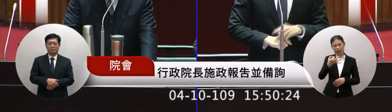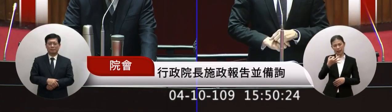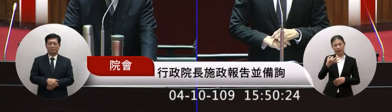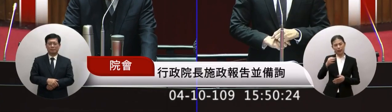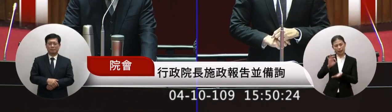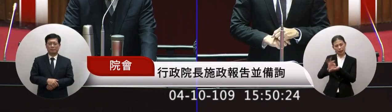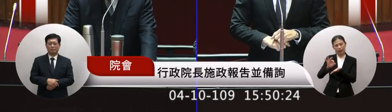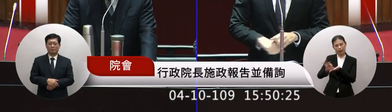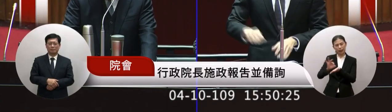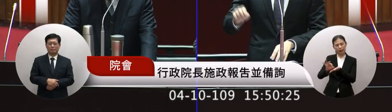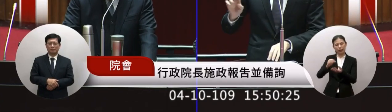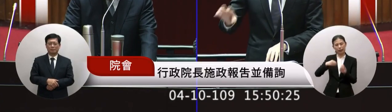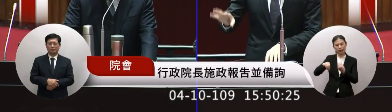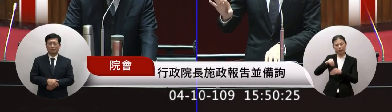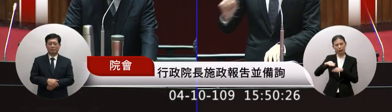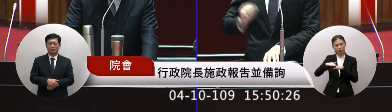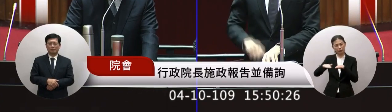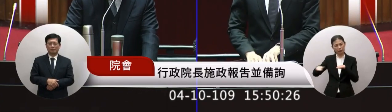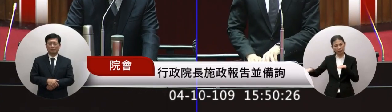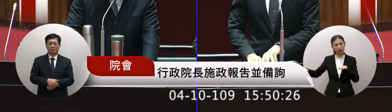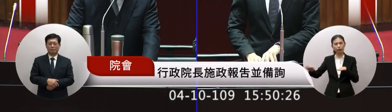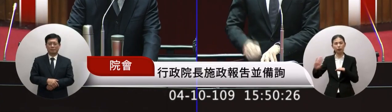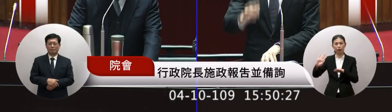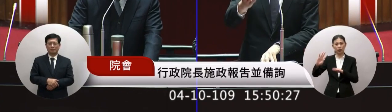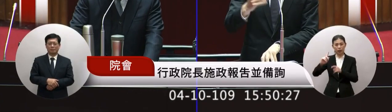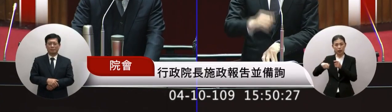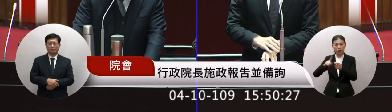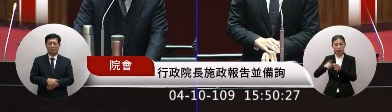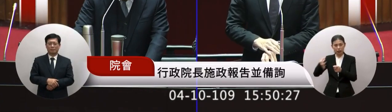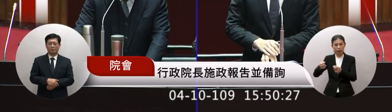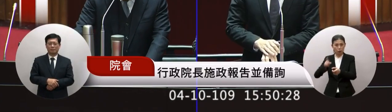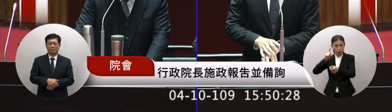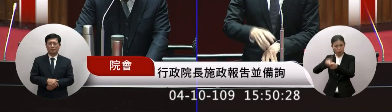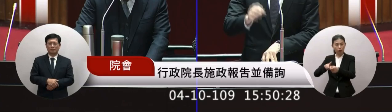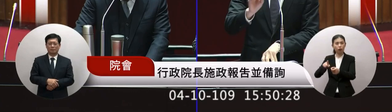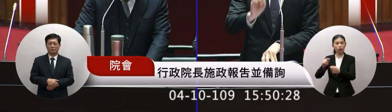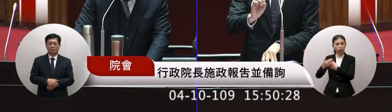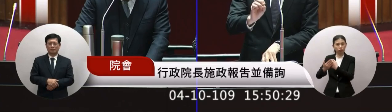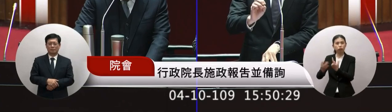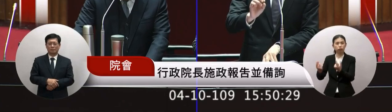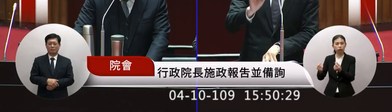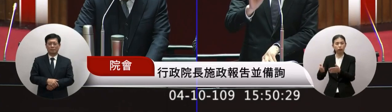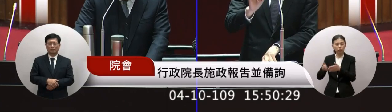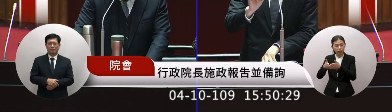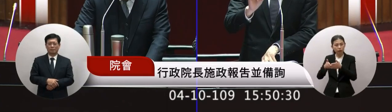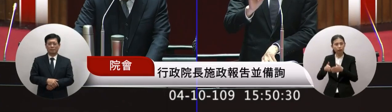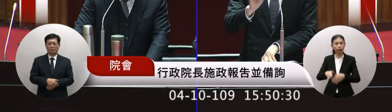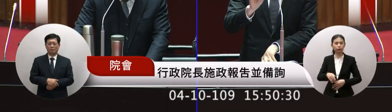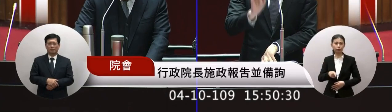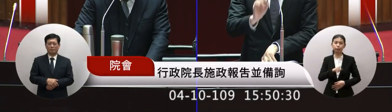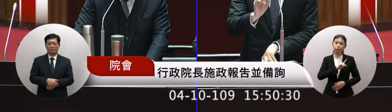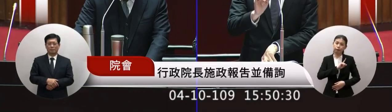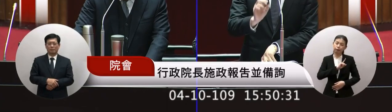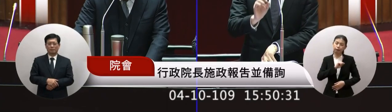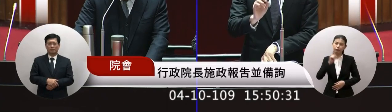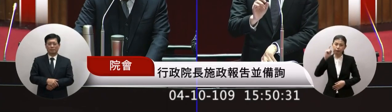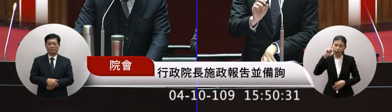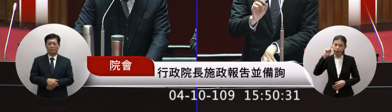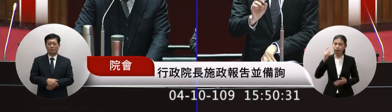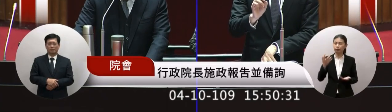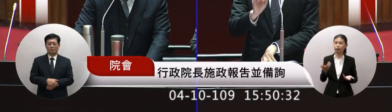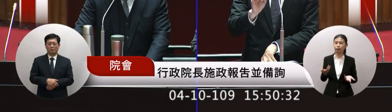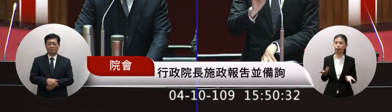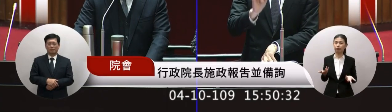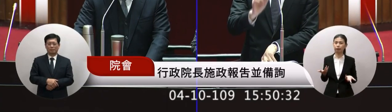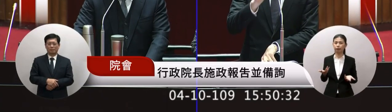促進財政的問題還不及年金的目的所以說對議長來講不知道你認為說我們這個要有要要有這個